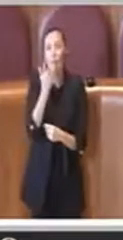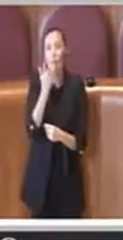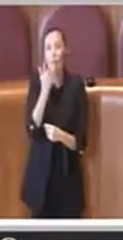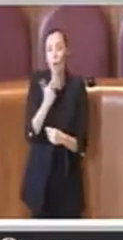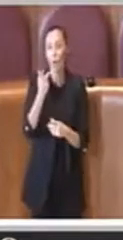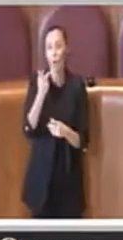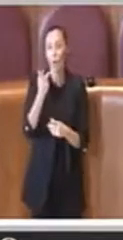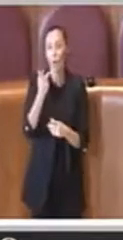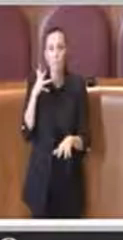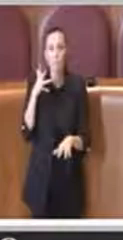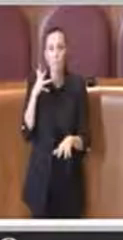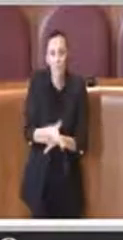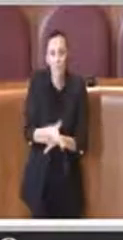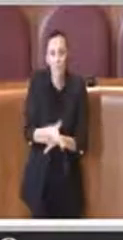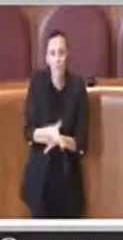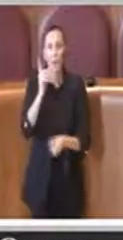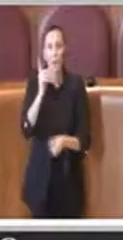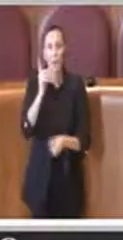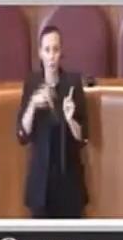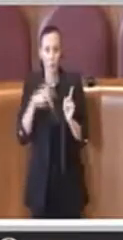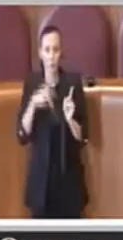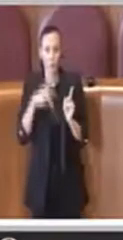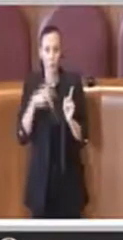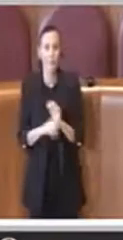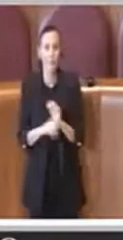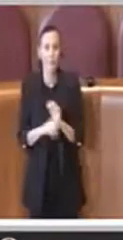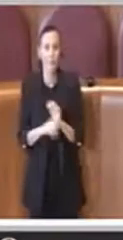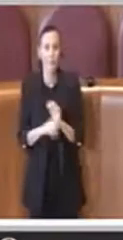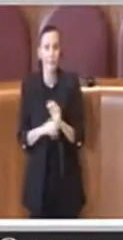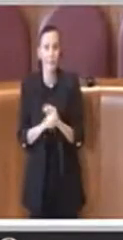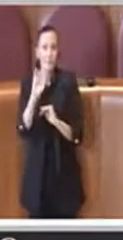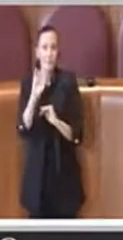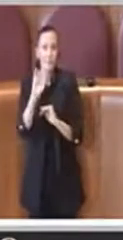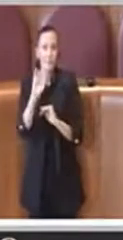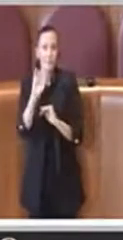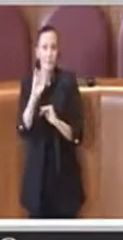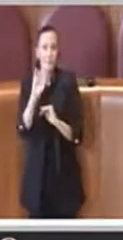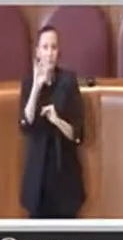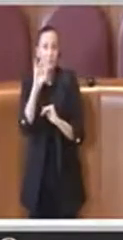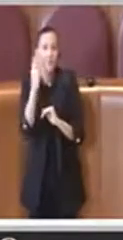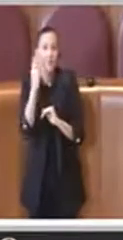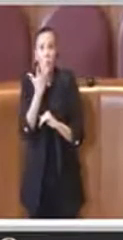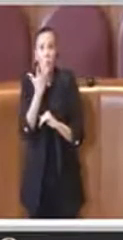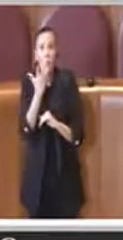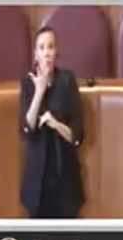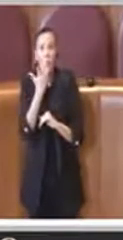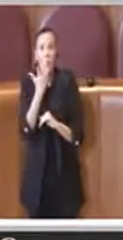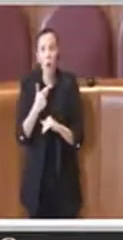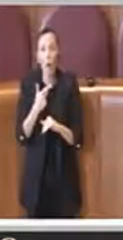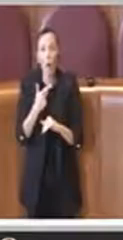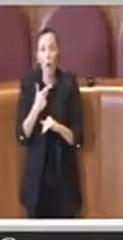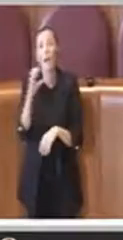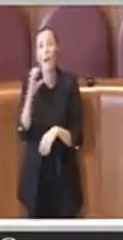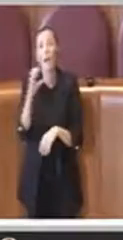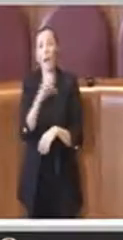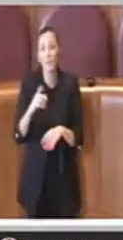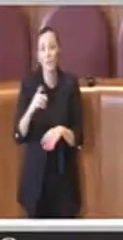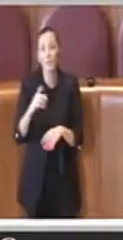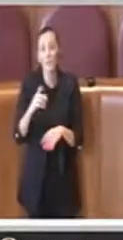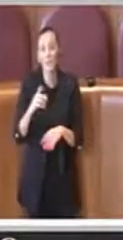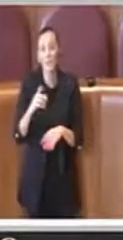Commissione Politiche Sociali. Se vuole altri tre minuti da consigliera Catini come tempo del gruppo.